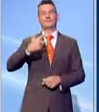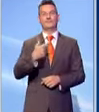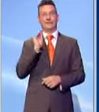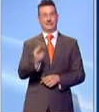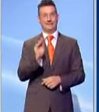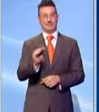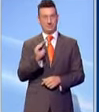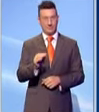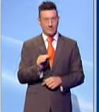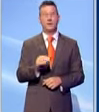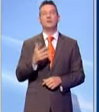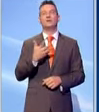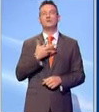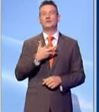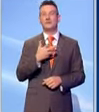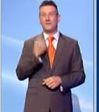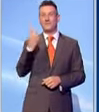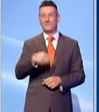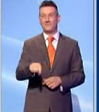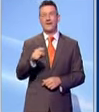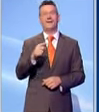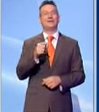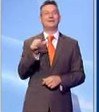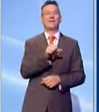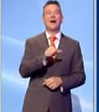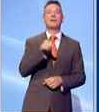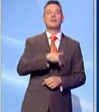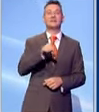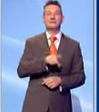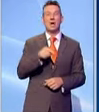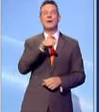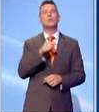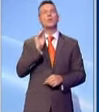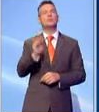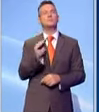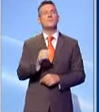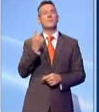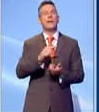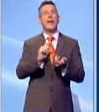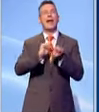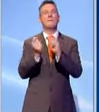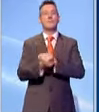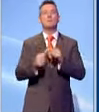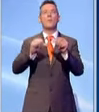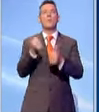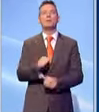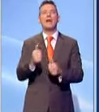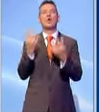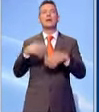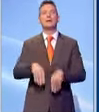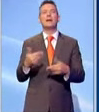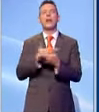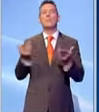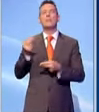... 72 dei deputati Prestigiacomo e altri concernenti iniziative per un cambiamento dei modelli organizzativi del lavoro nella